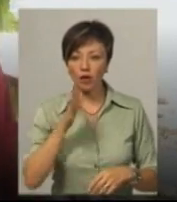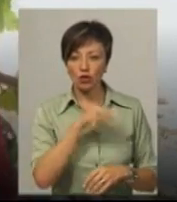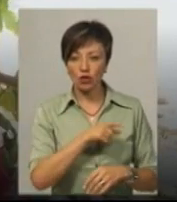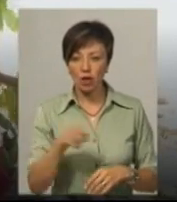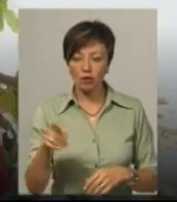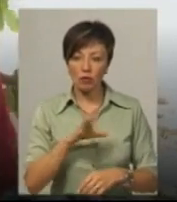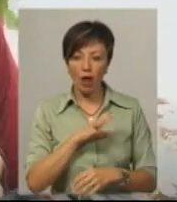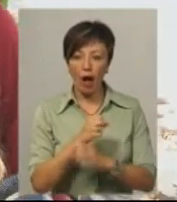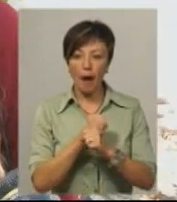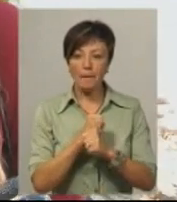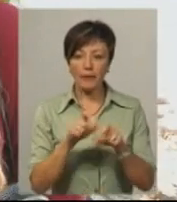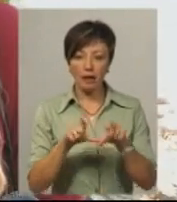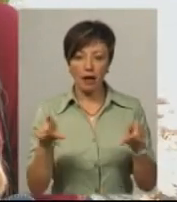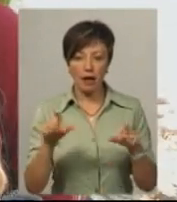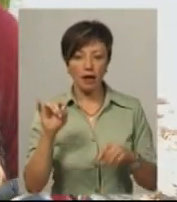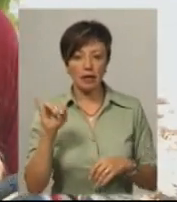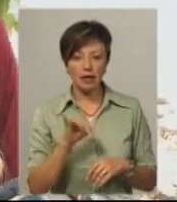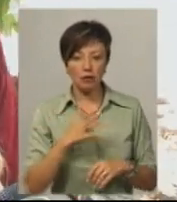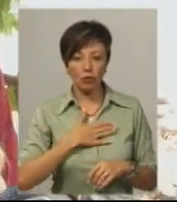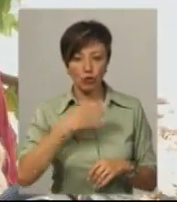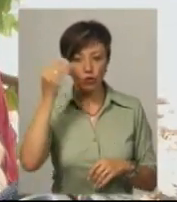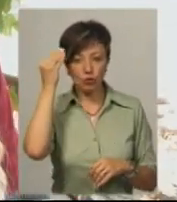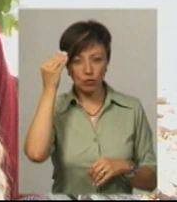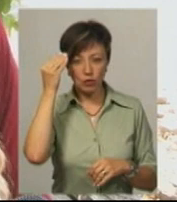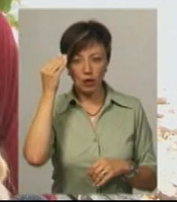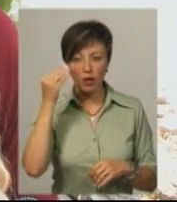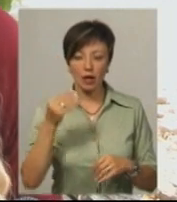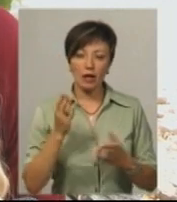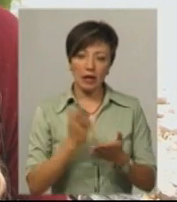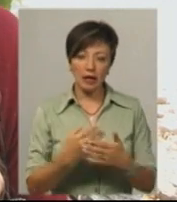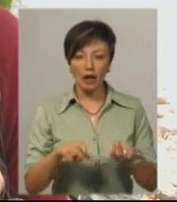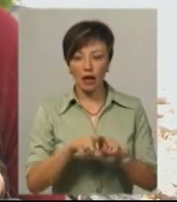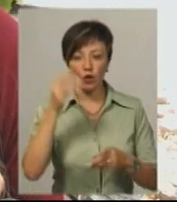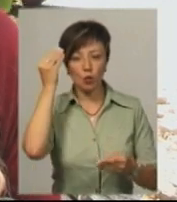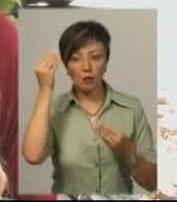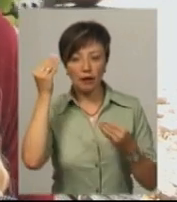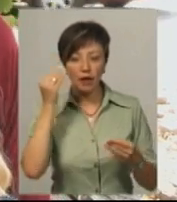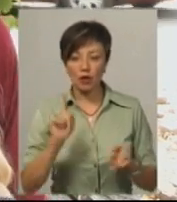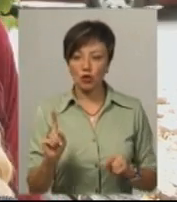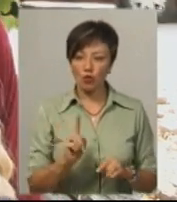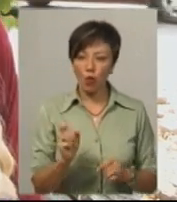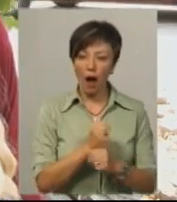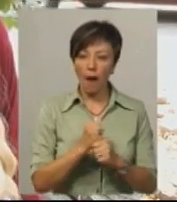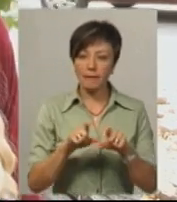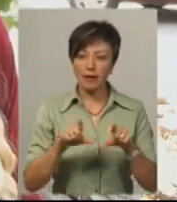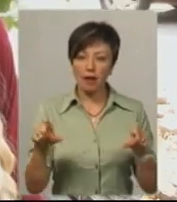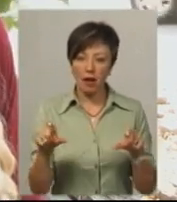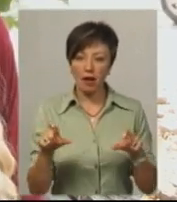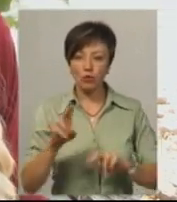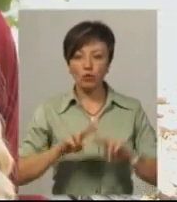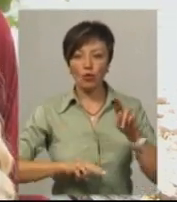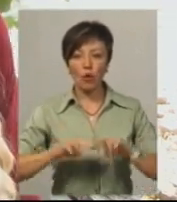аптека. І, як на мою думку, побутують такі думки, що аптека, вона